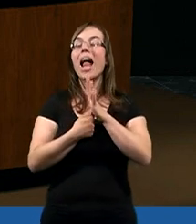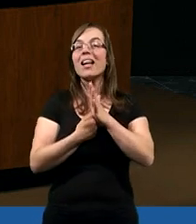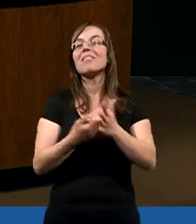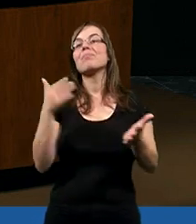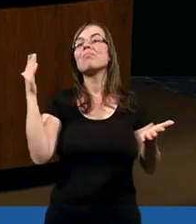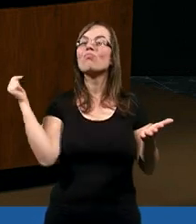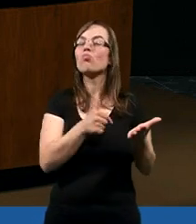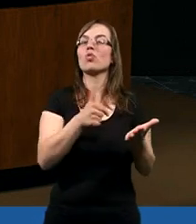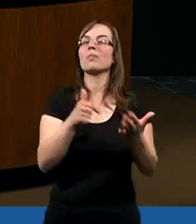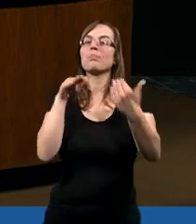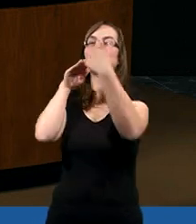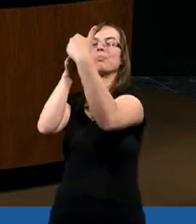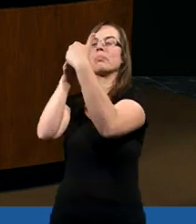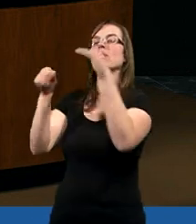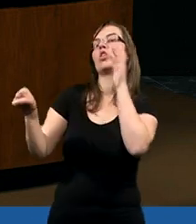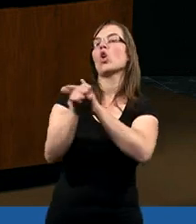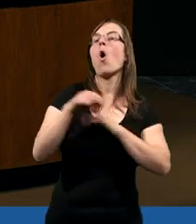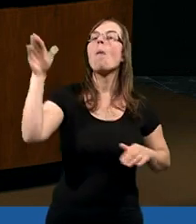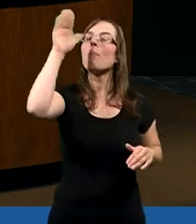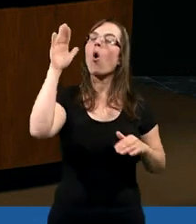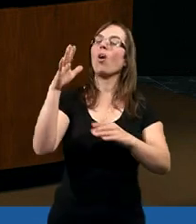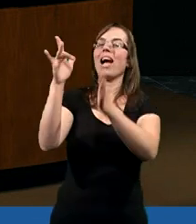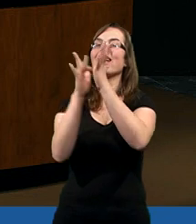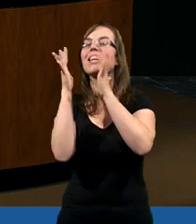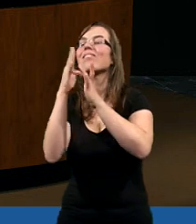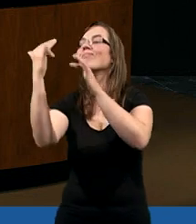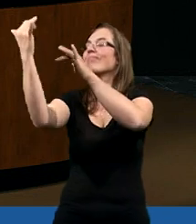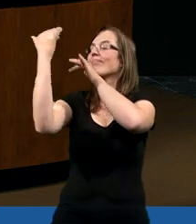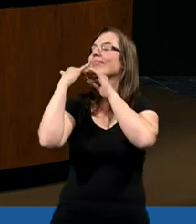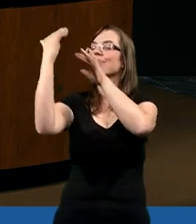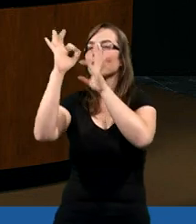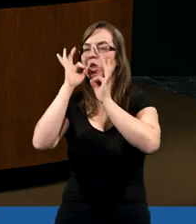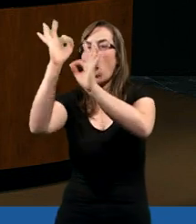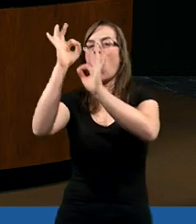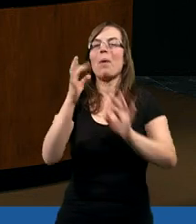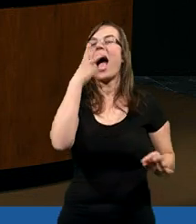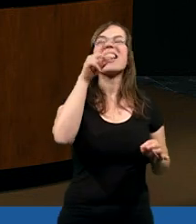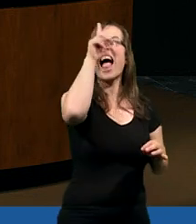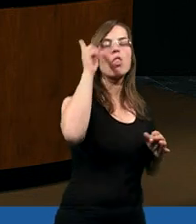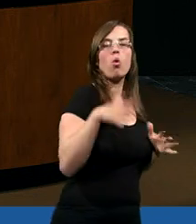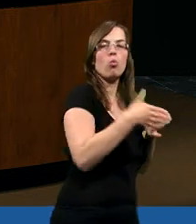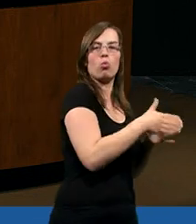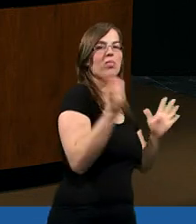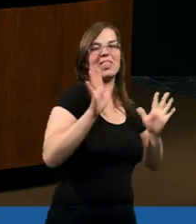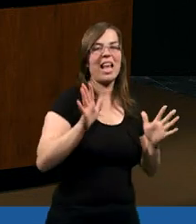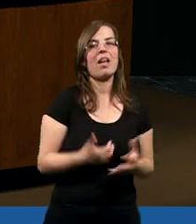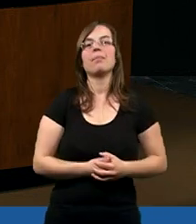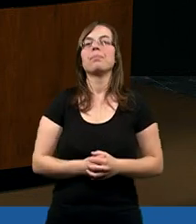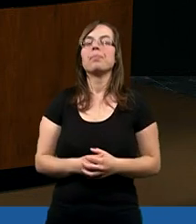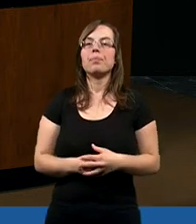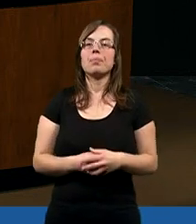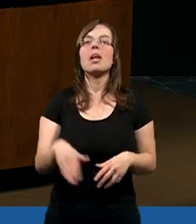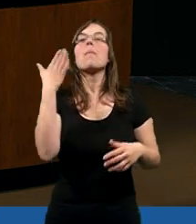mamy się porównywać do Boga, do Jezusa. No właśnie. I wiecie, bardzo